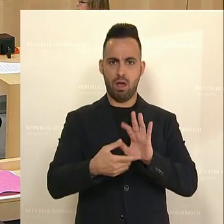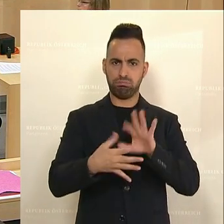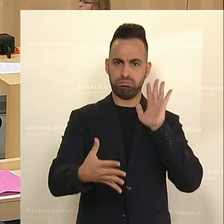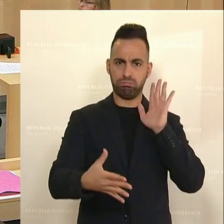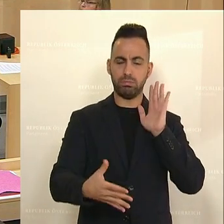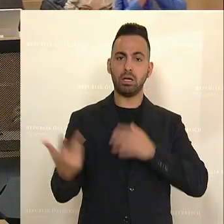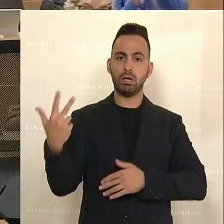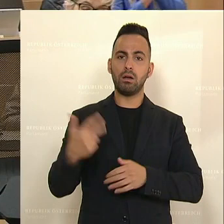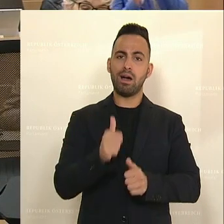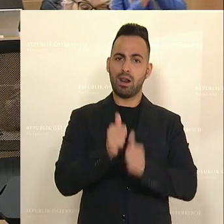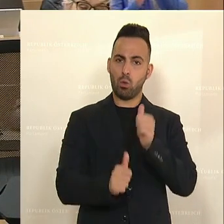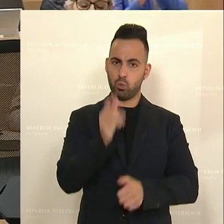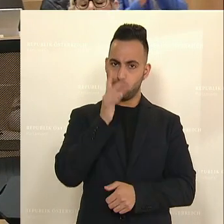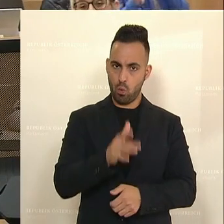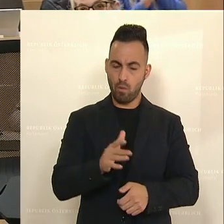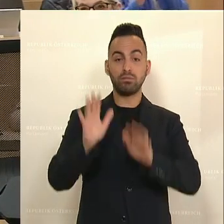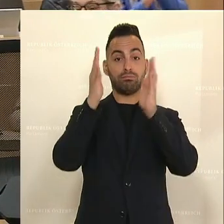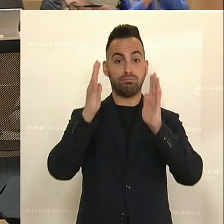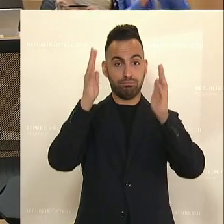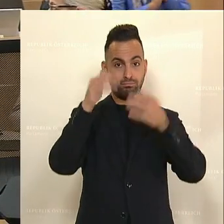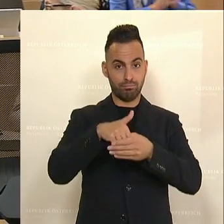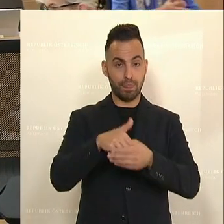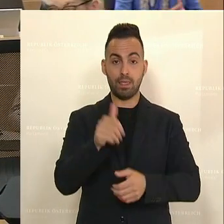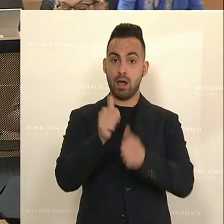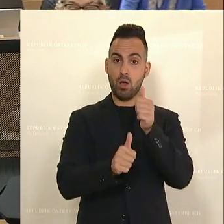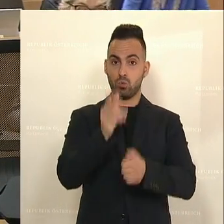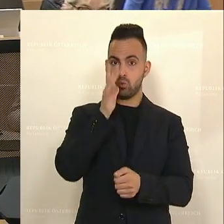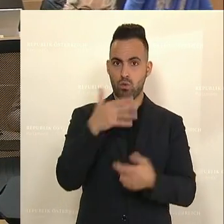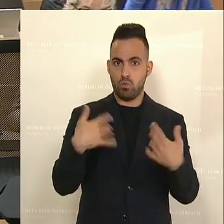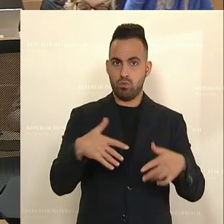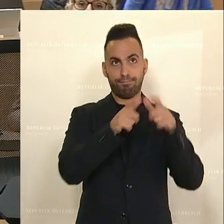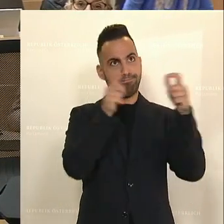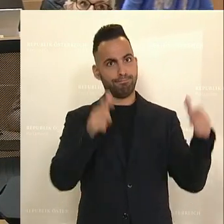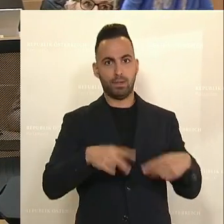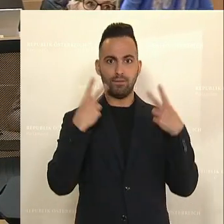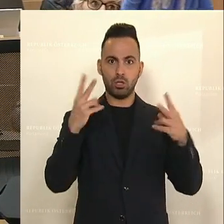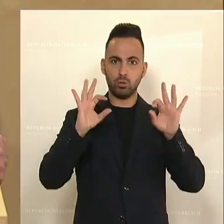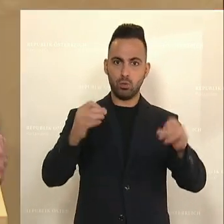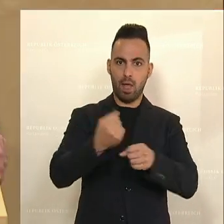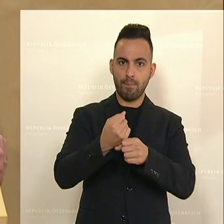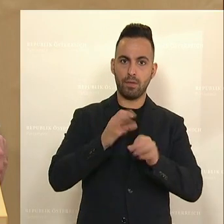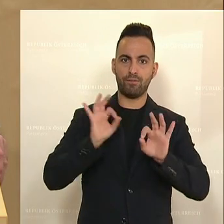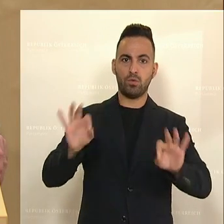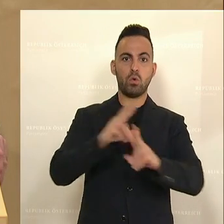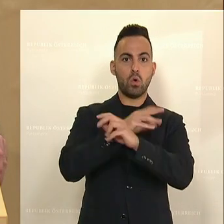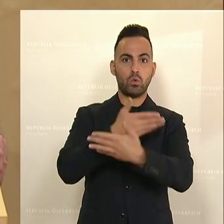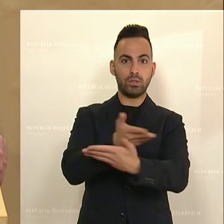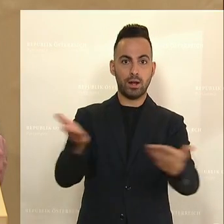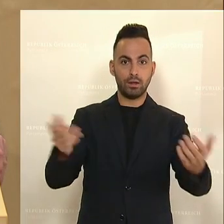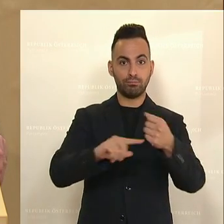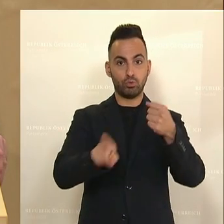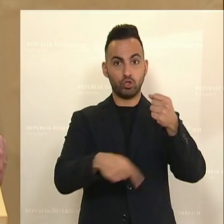leistet gute und wichtige Arbeit für Österreich. Mit dem Budget